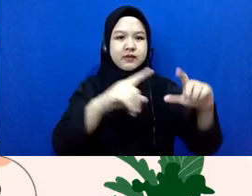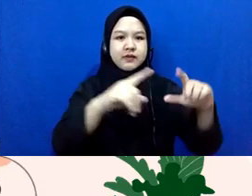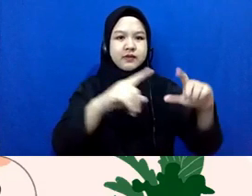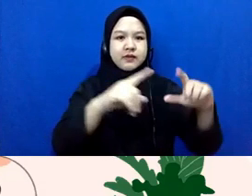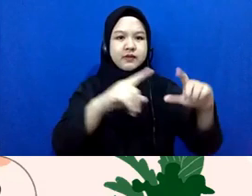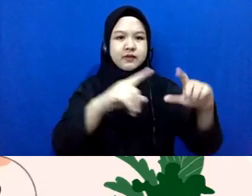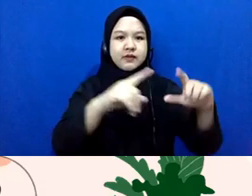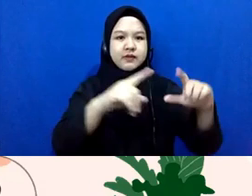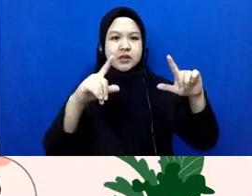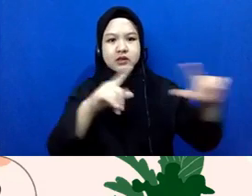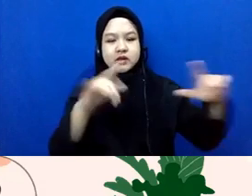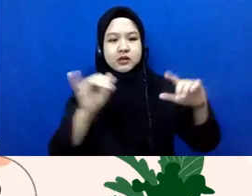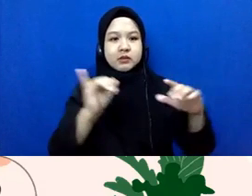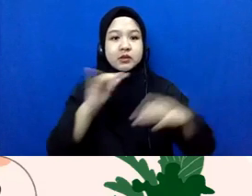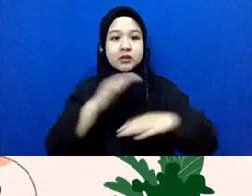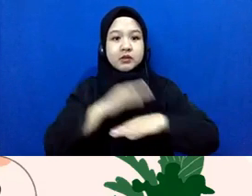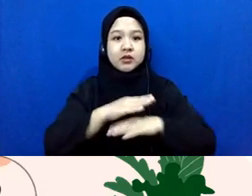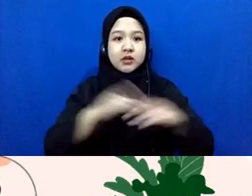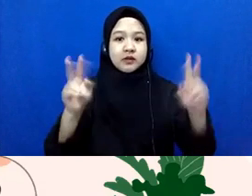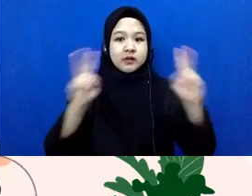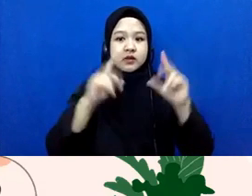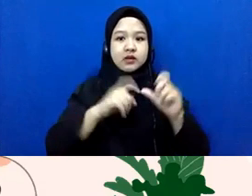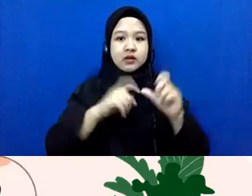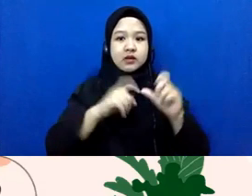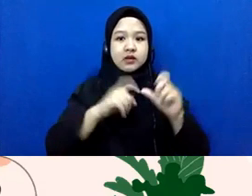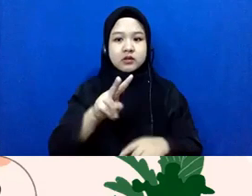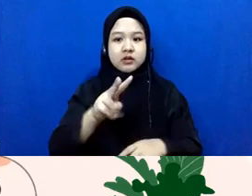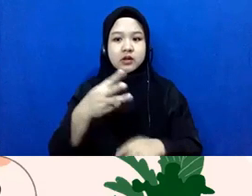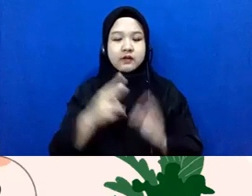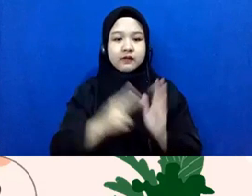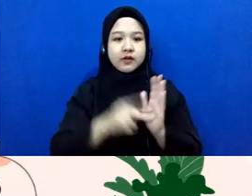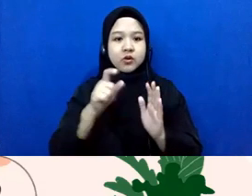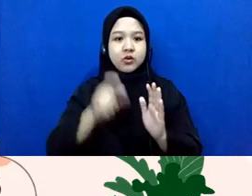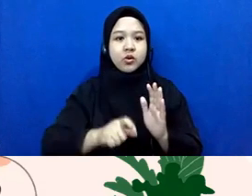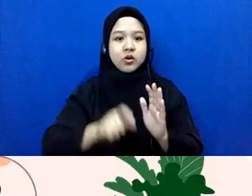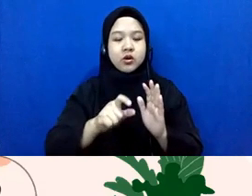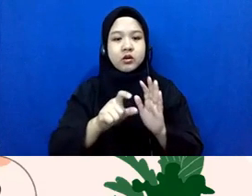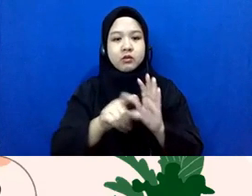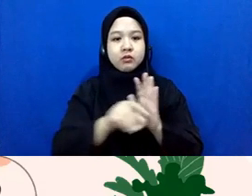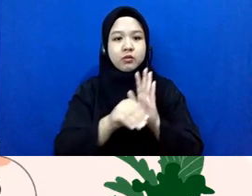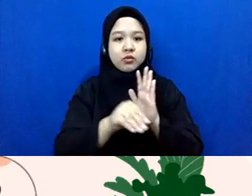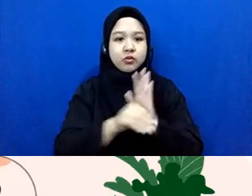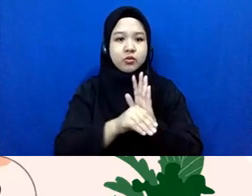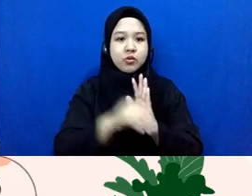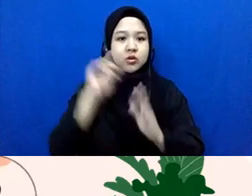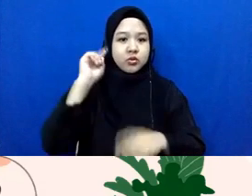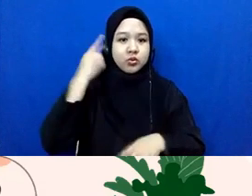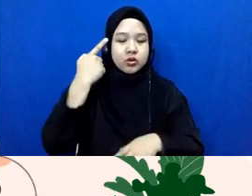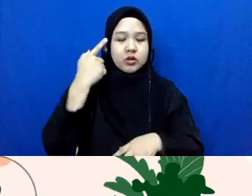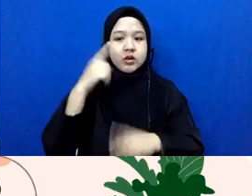halnya berita viralnya orang tulip Papua yang diinjak kepala oleh dua TNI